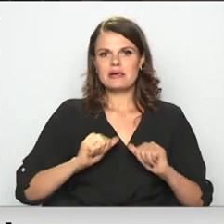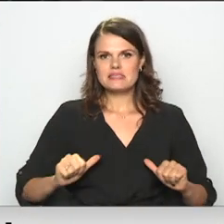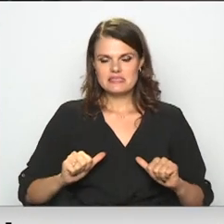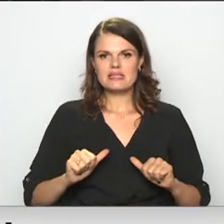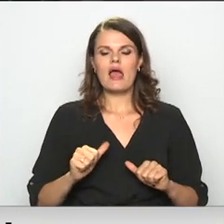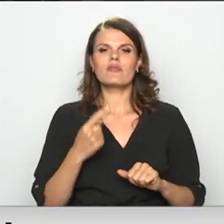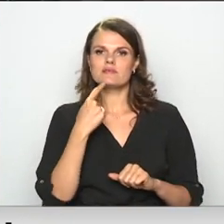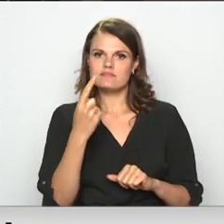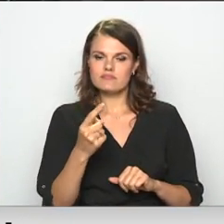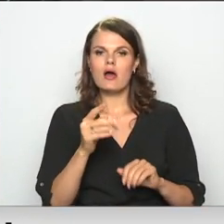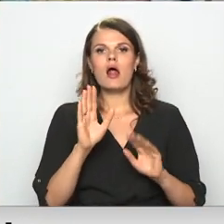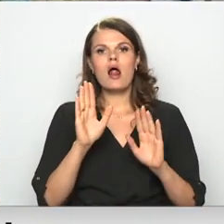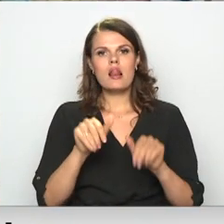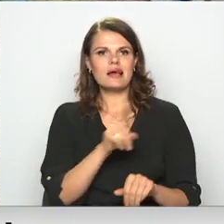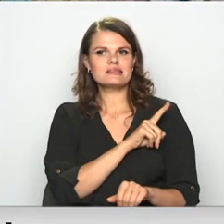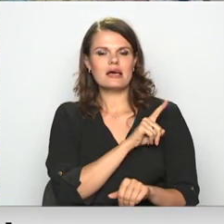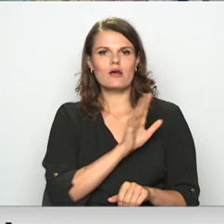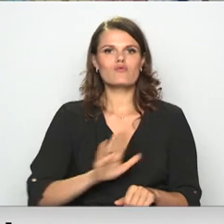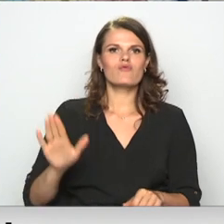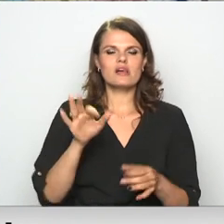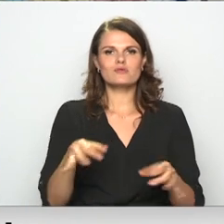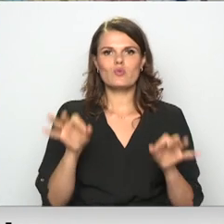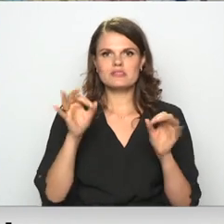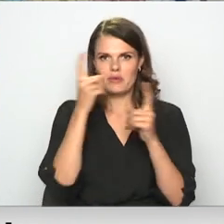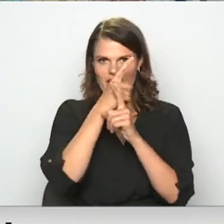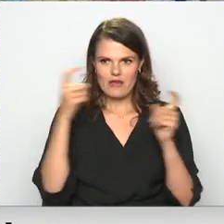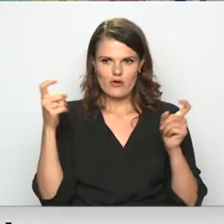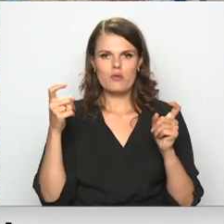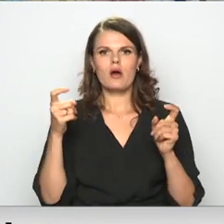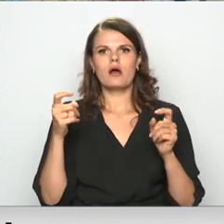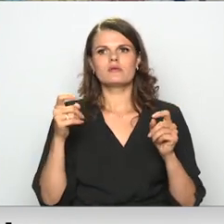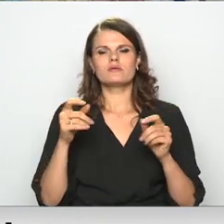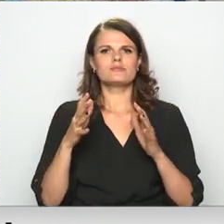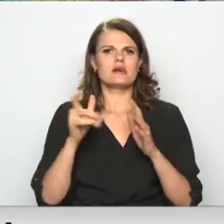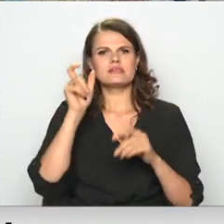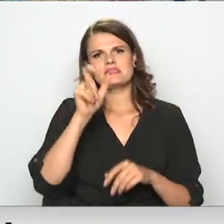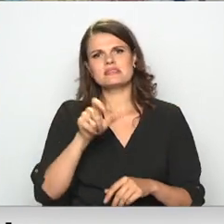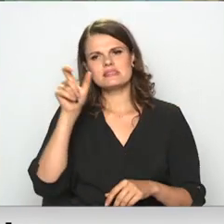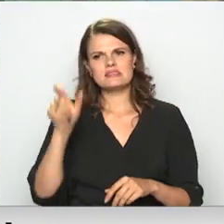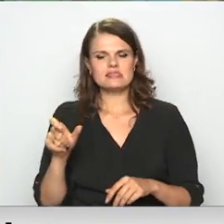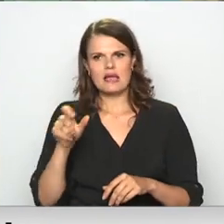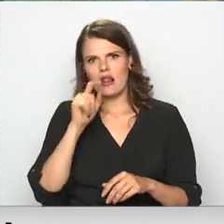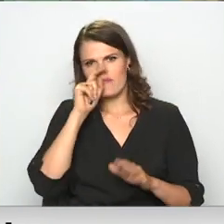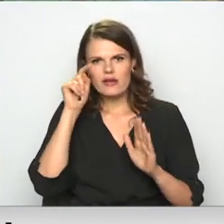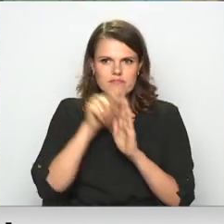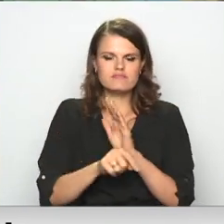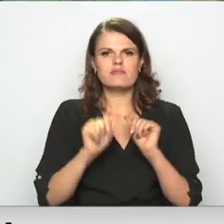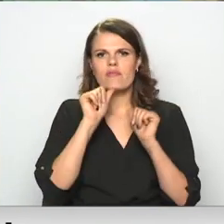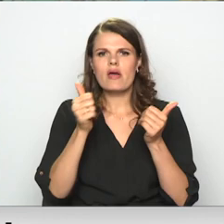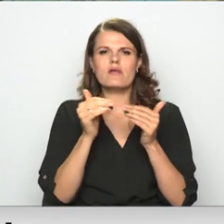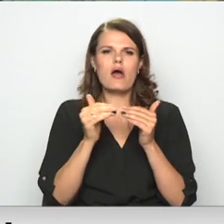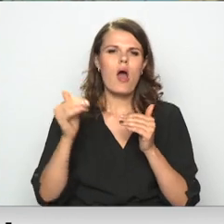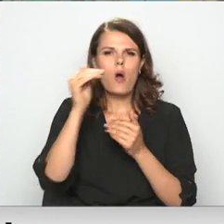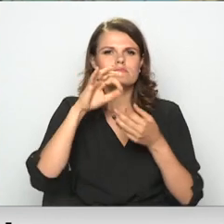retēvē uzsver, ka, lai sargātu valstiski nozīmīgus datus, nekontrolētai pieejai visdrīzāk netiks atvērta augstas detalizācijas,